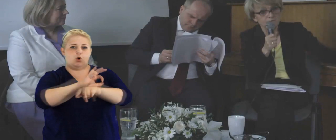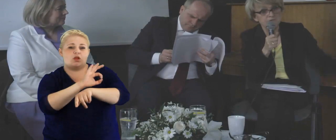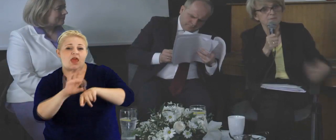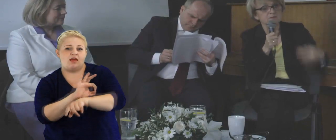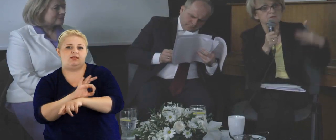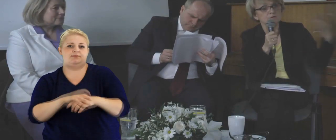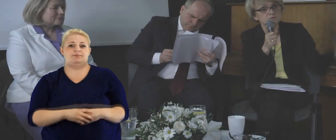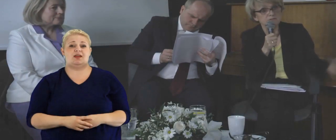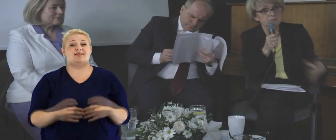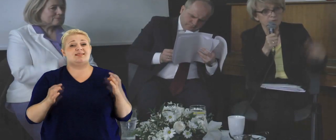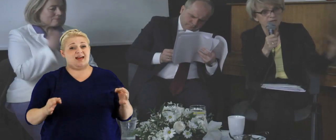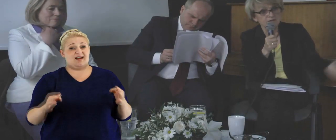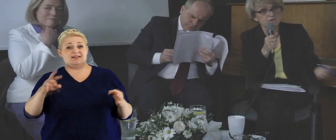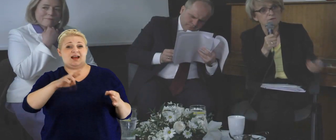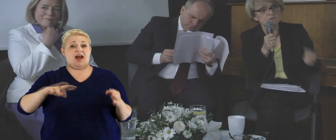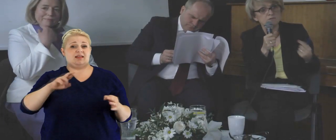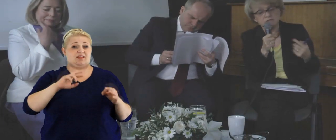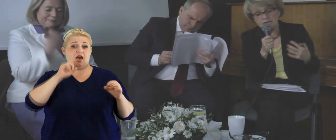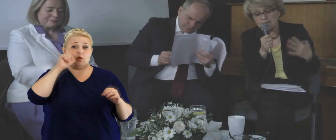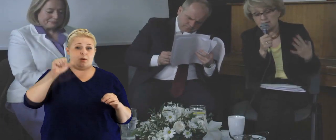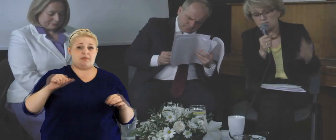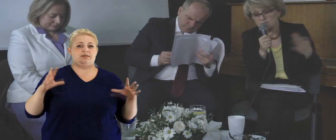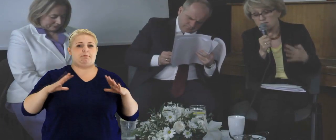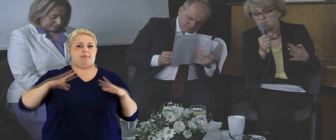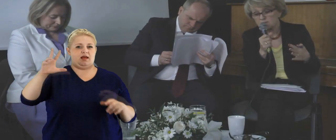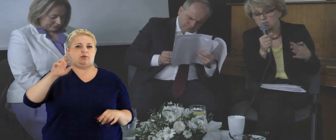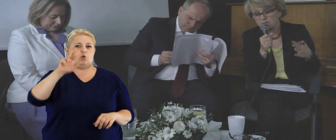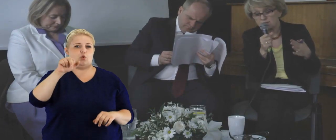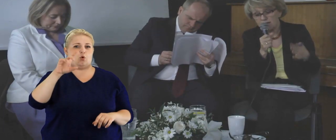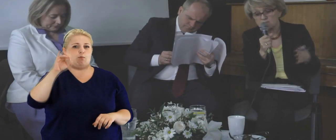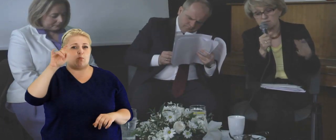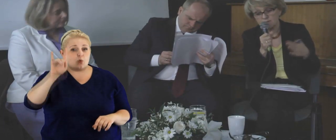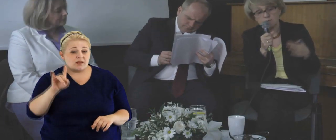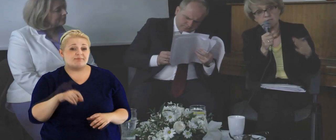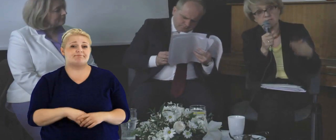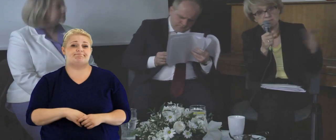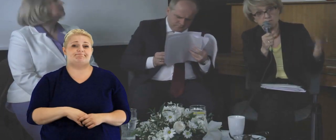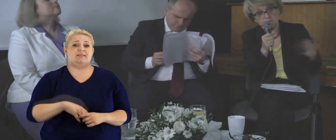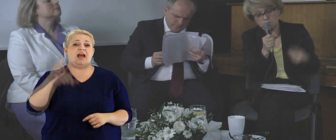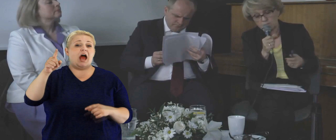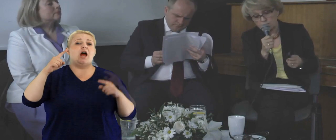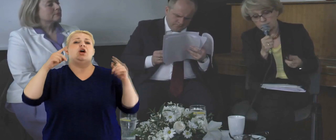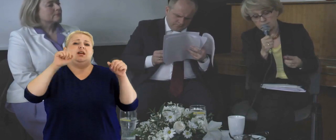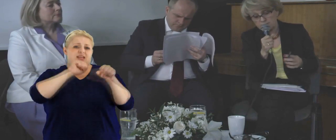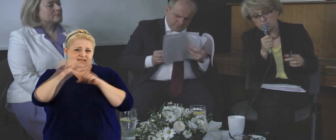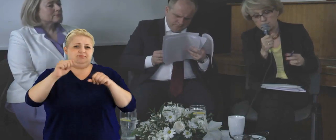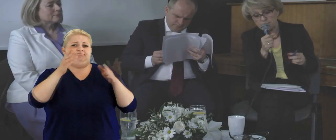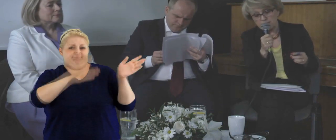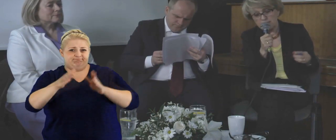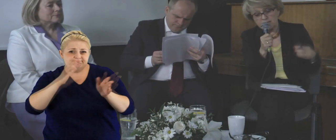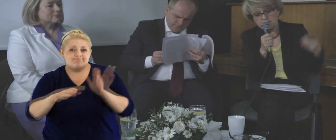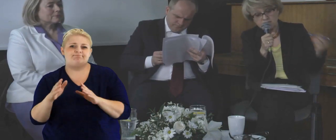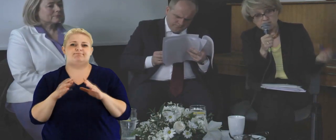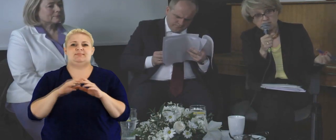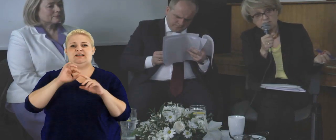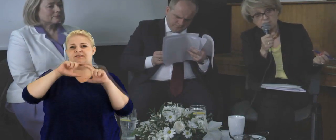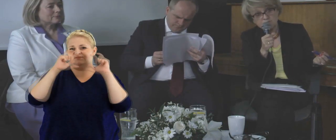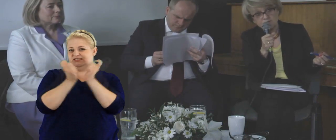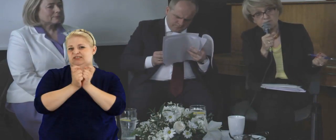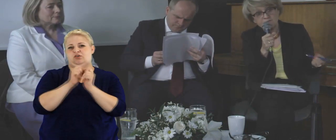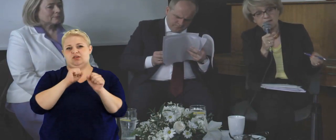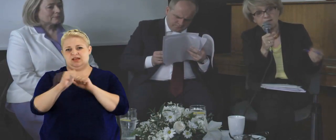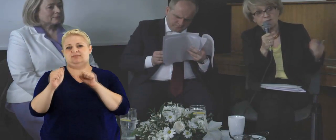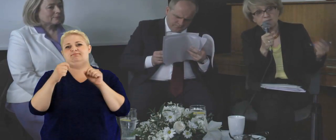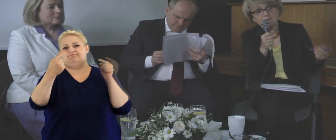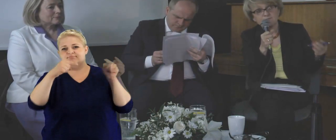internetowej, były dostępne konkluzje, projekty konkluzji, natomiast w tej chwili w Radzie Europejskiej, którą kieruje Pan Pan Rompej, te szczyty